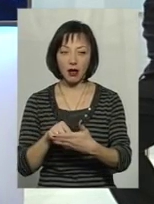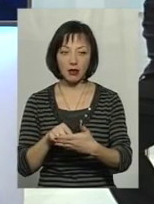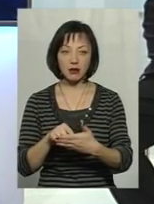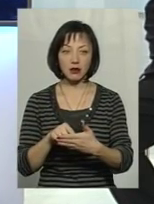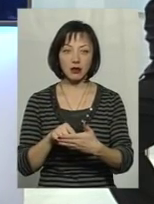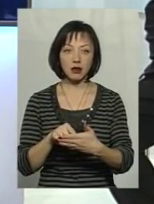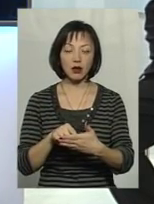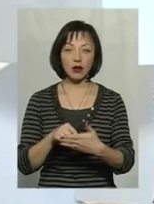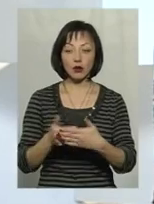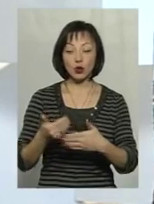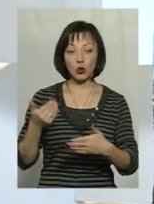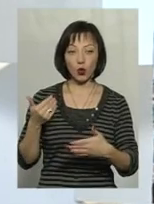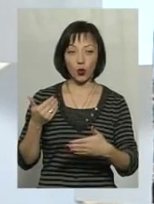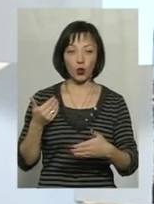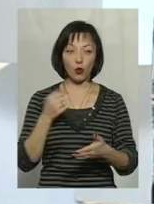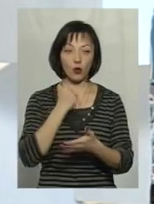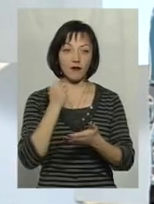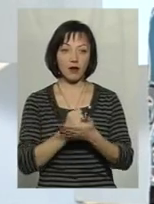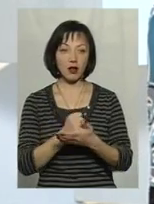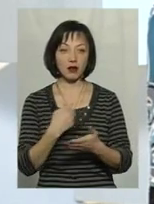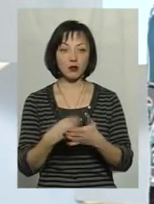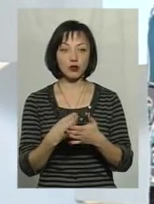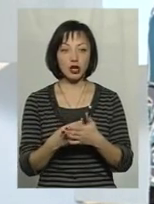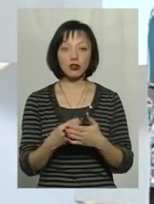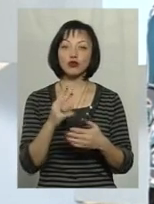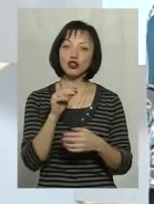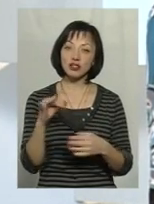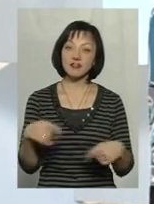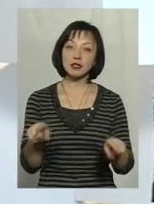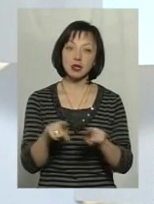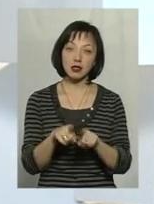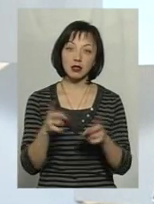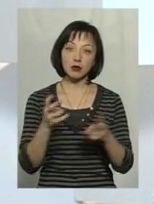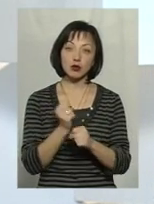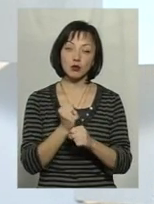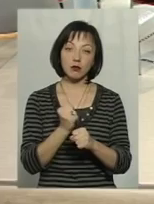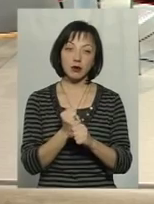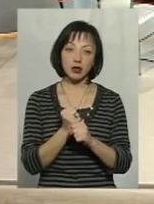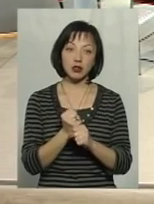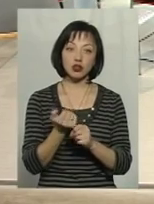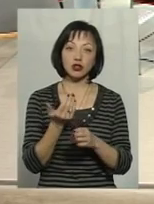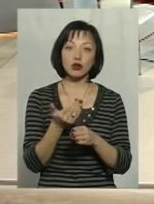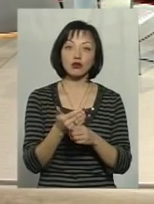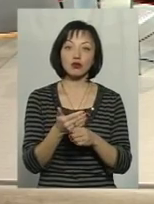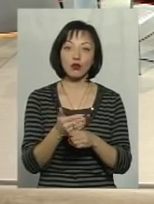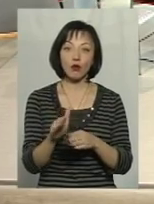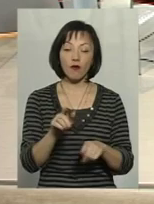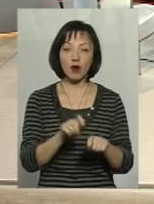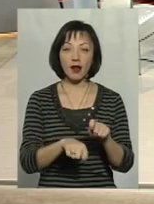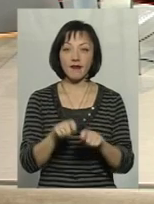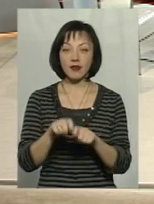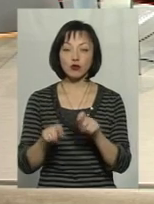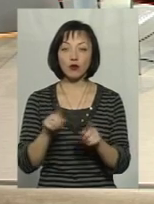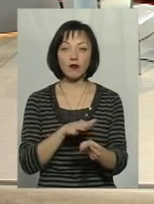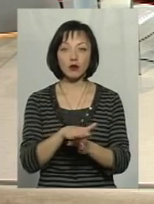ухвалення бюджету? Чи все-таки треба зробити якусь часткову ревізію в тому,